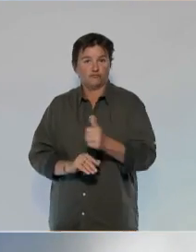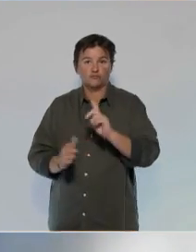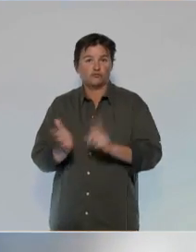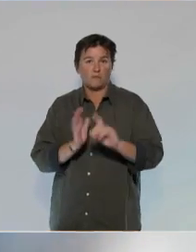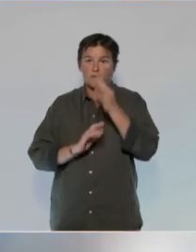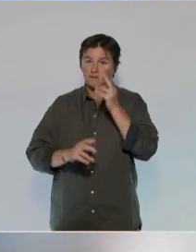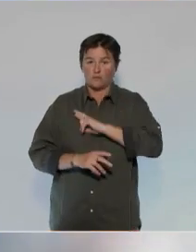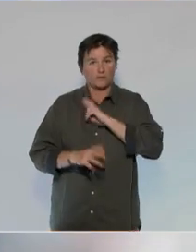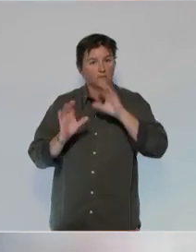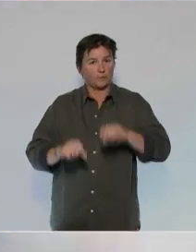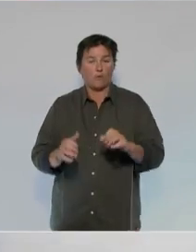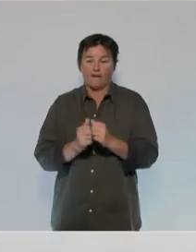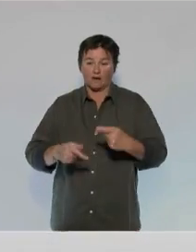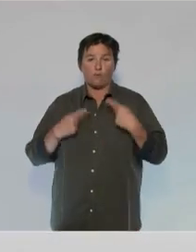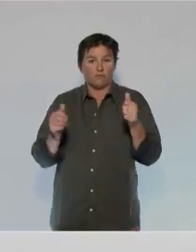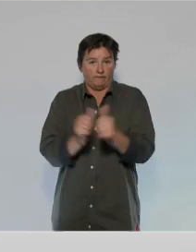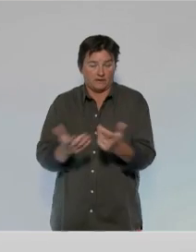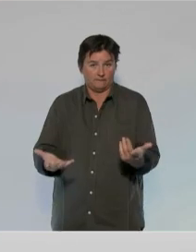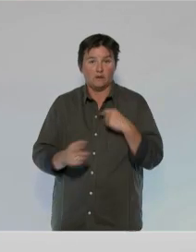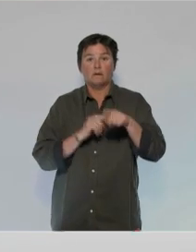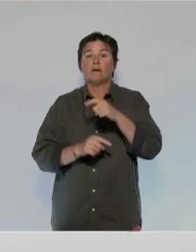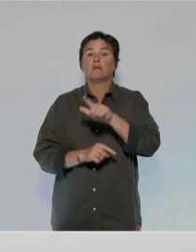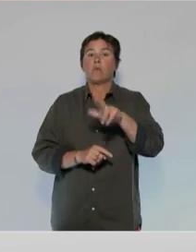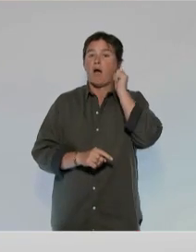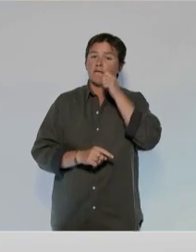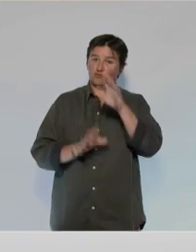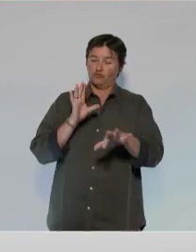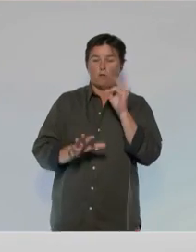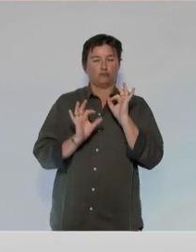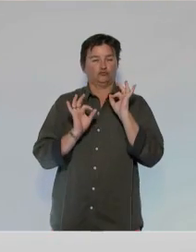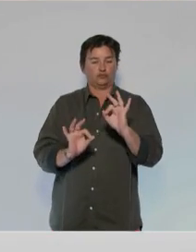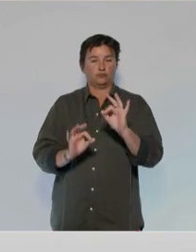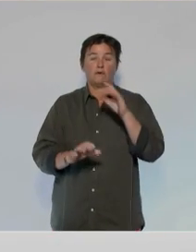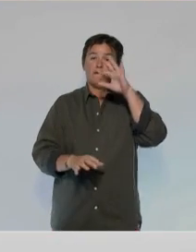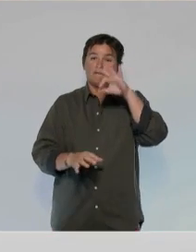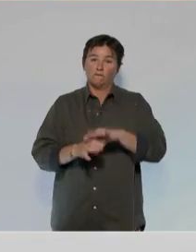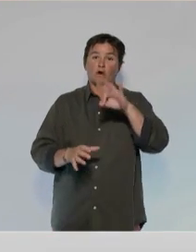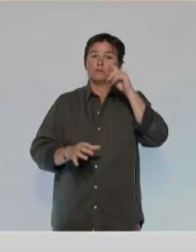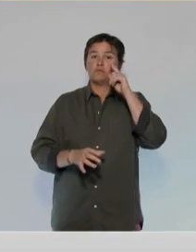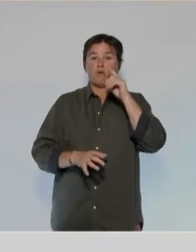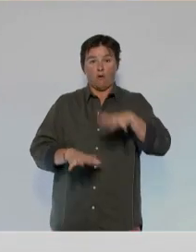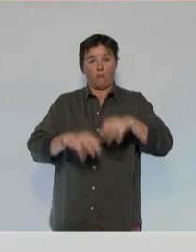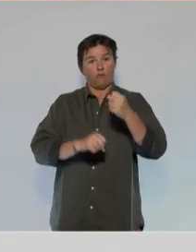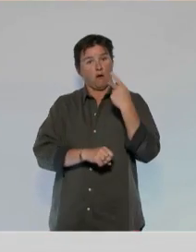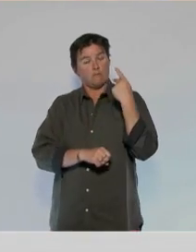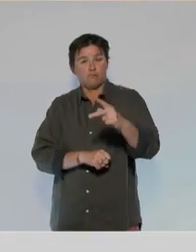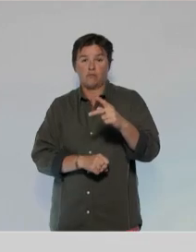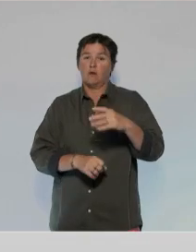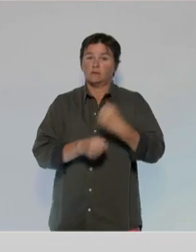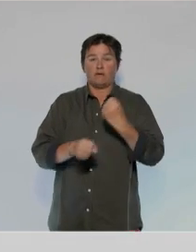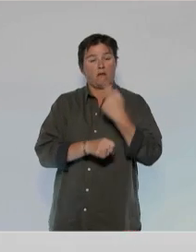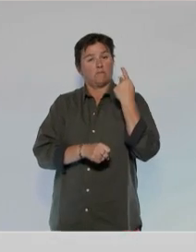retraite avec la personne qui partage sa vie. Le 23 avril prochain, faites un choix résolu. Votez pour votre emploi,